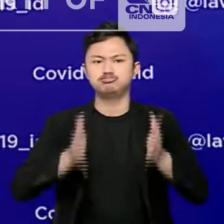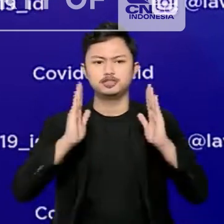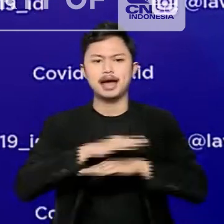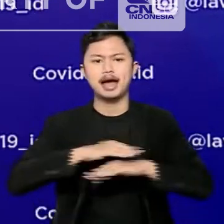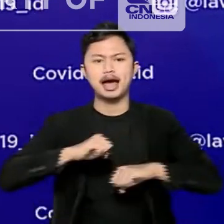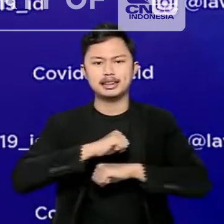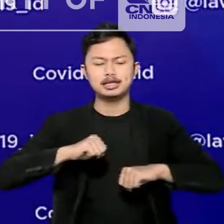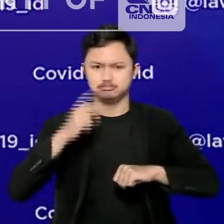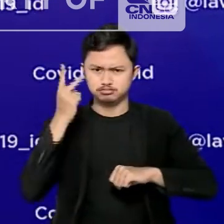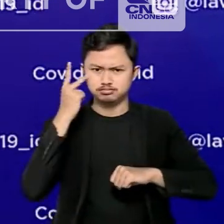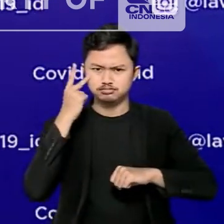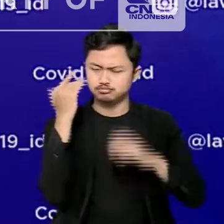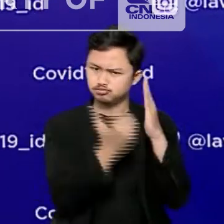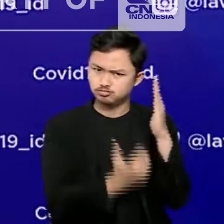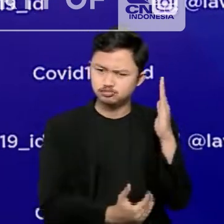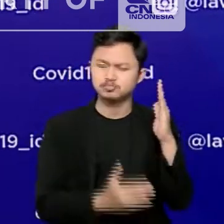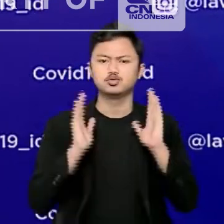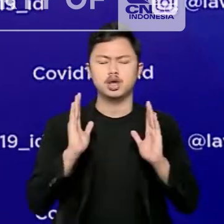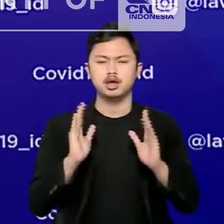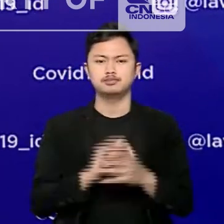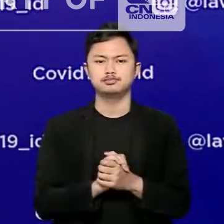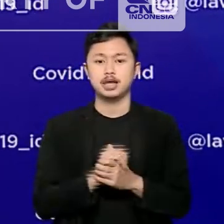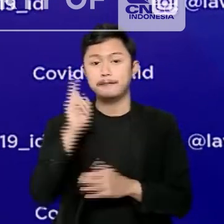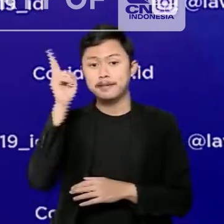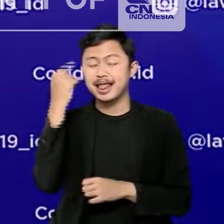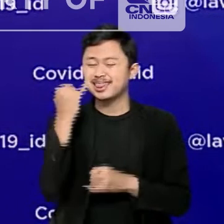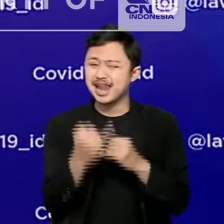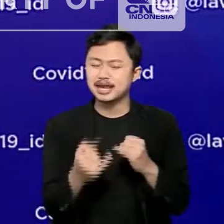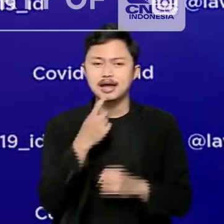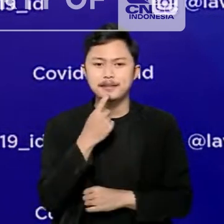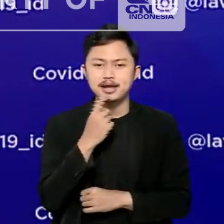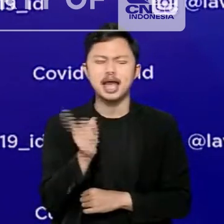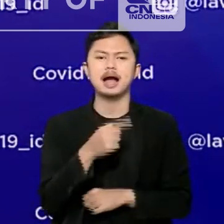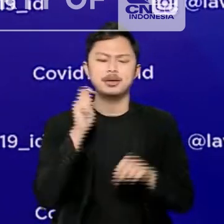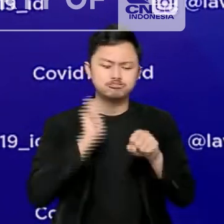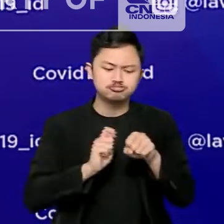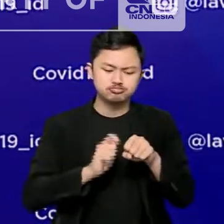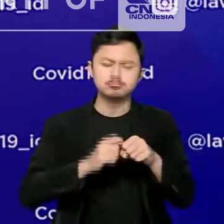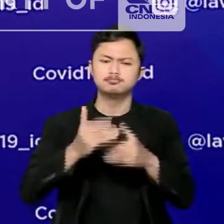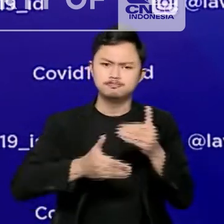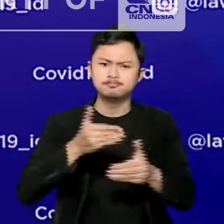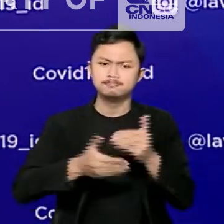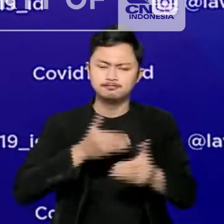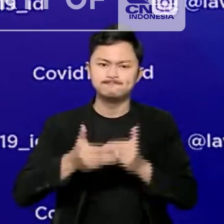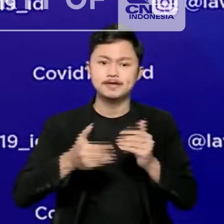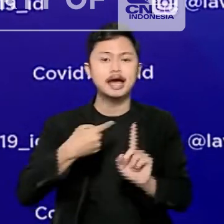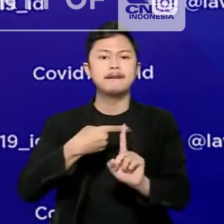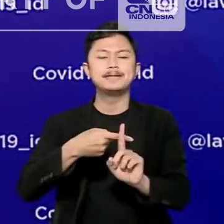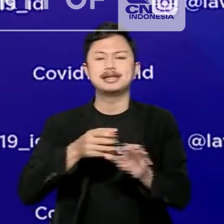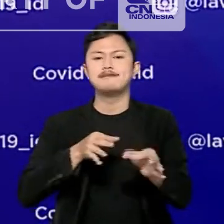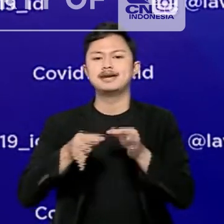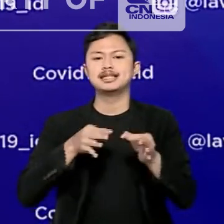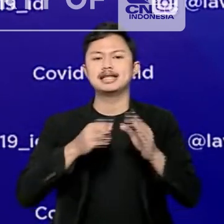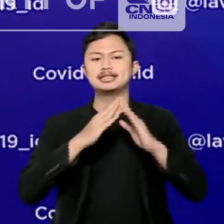protokol kesehatan. Terakhir, pemerintah pun akan terus melakukan perbaikan berkelanjutan, termasuk menambah